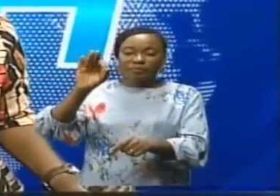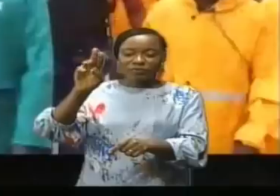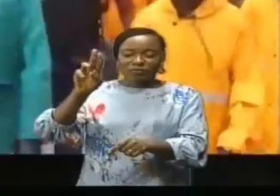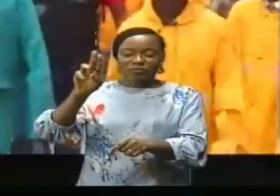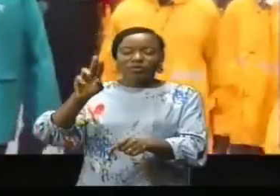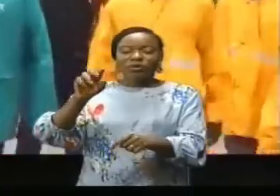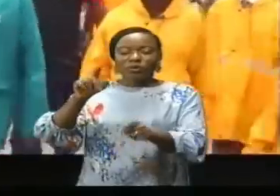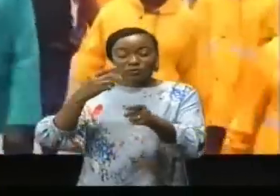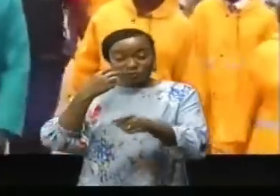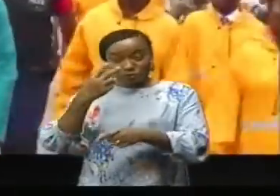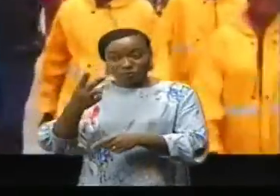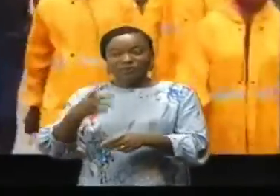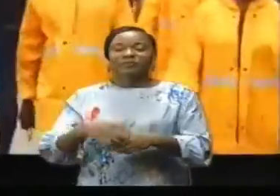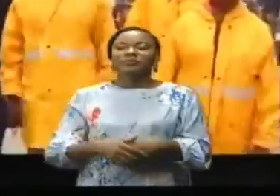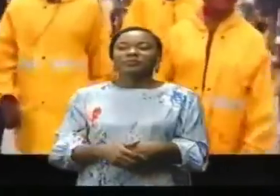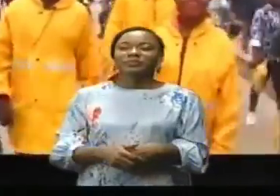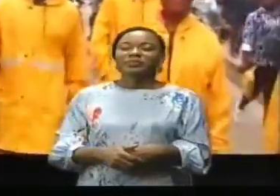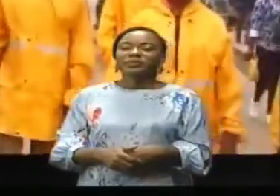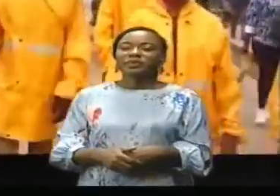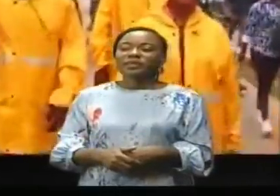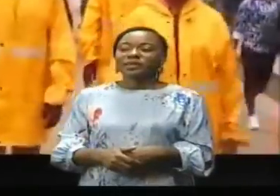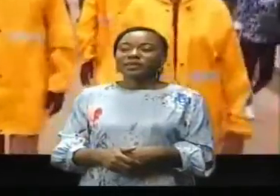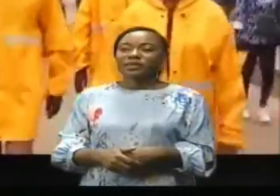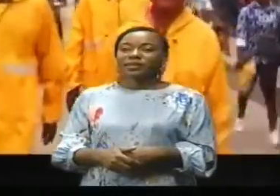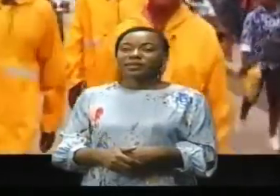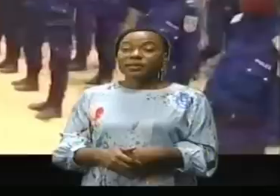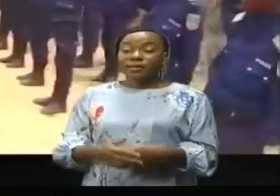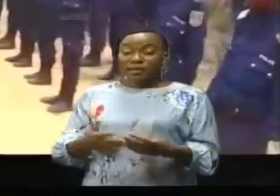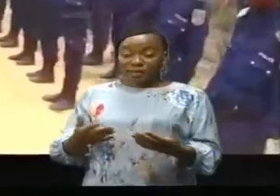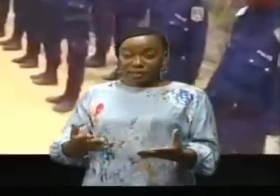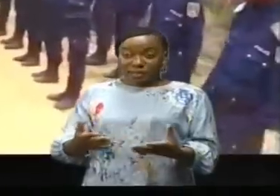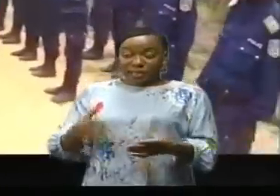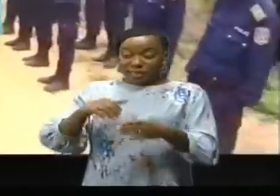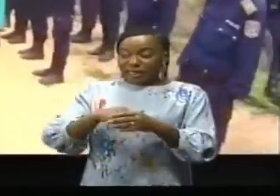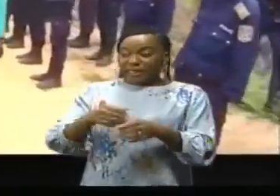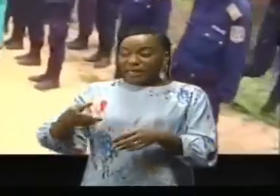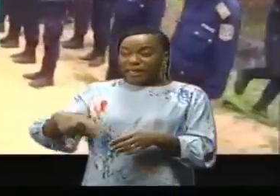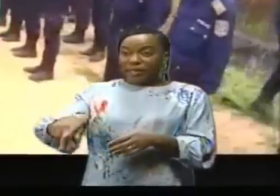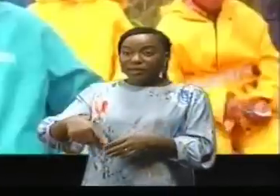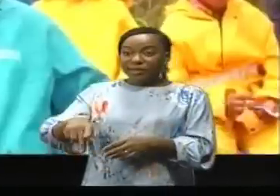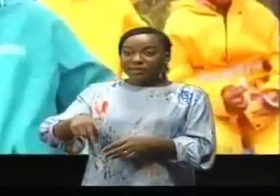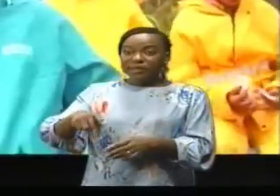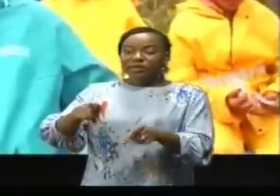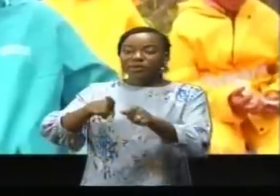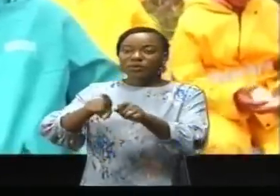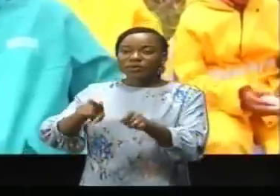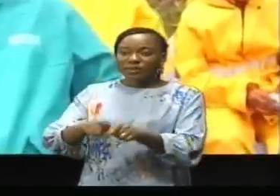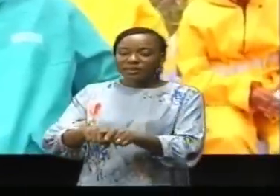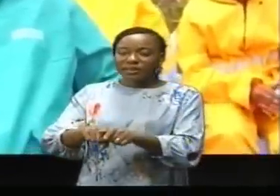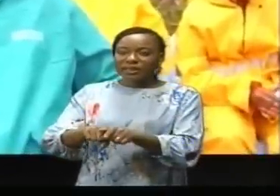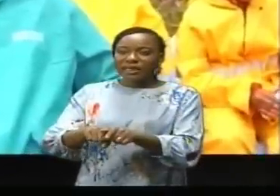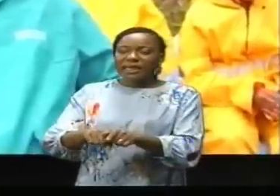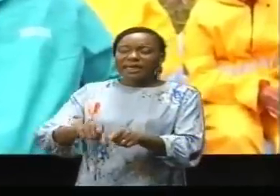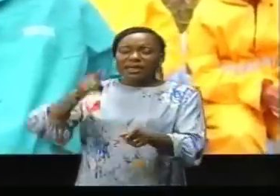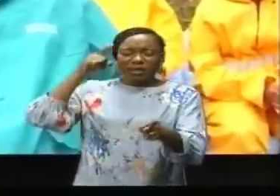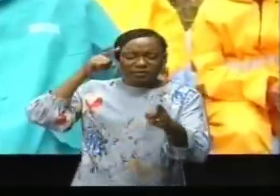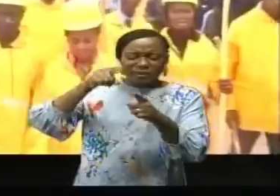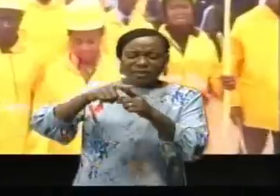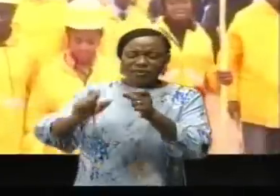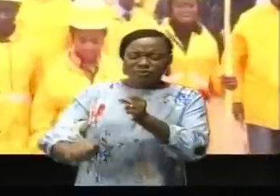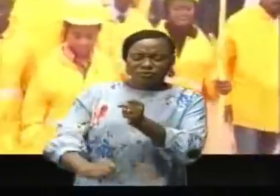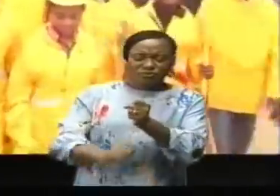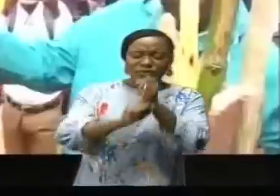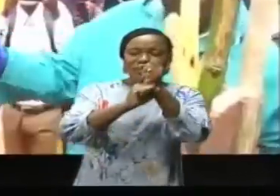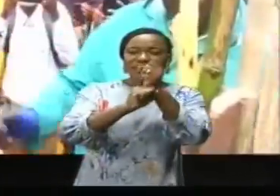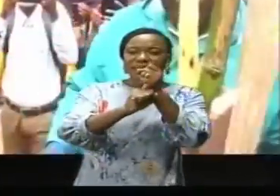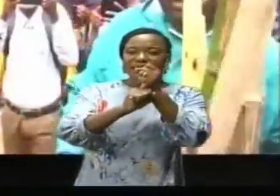Dès sa prise de fonction à la tête de la province du Sankourou, le gouverneur Gilles Lodi Emengo est déterminé à soutenir la